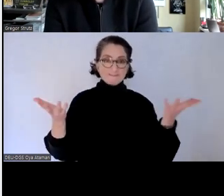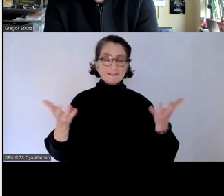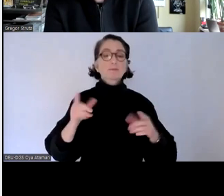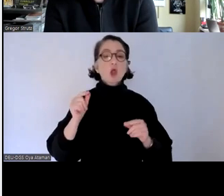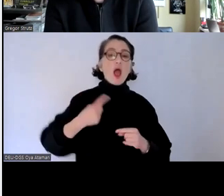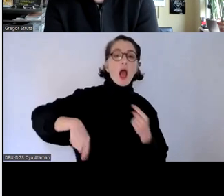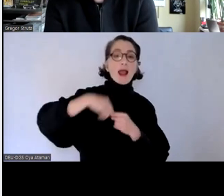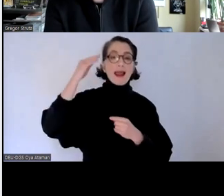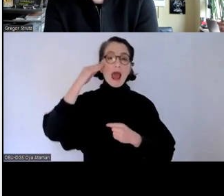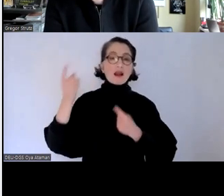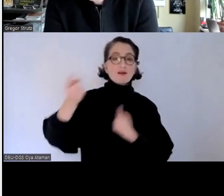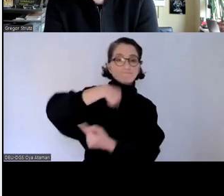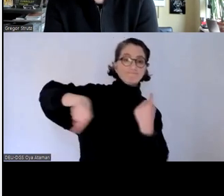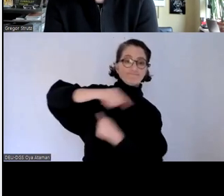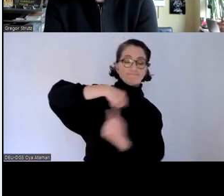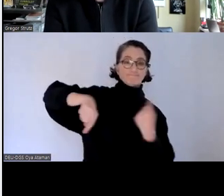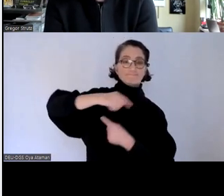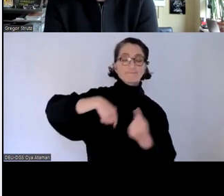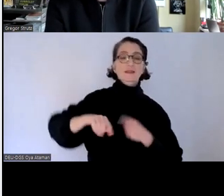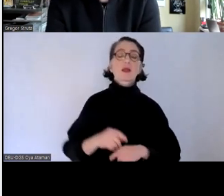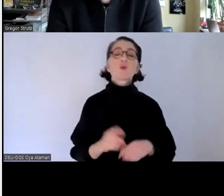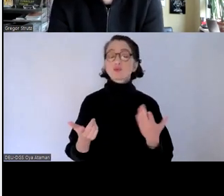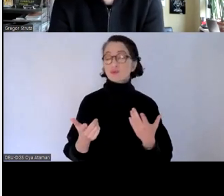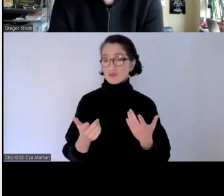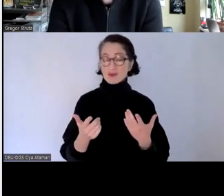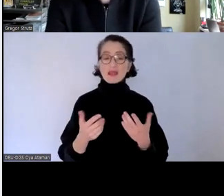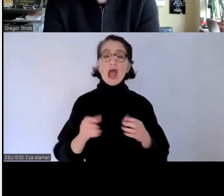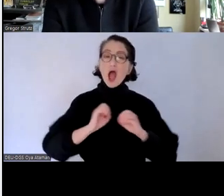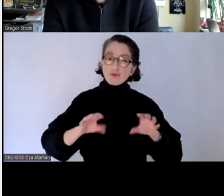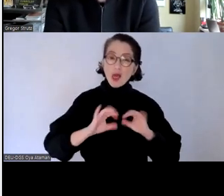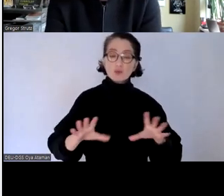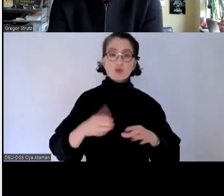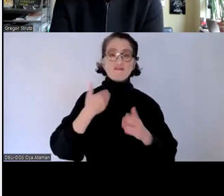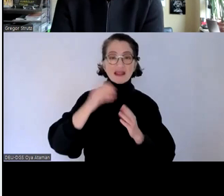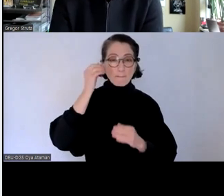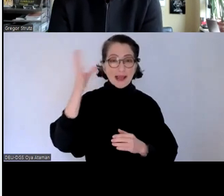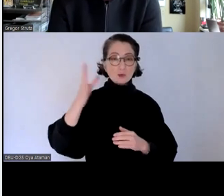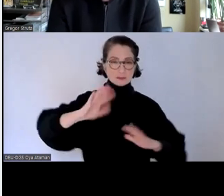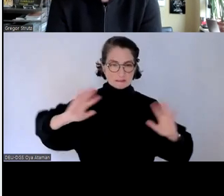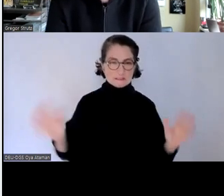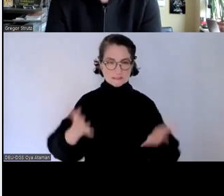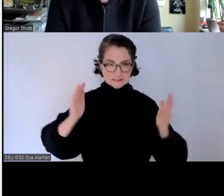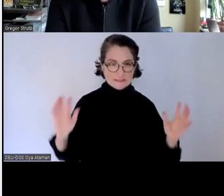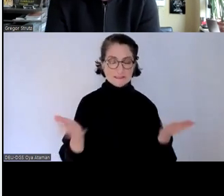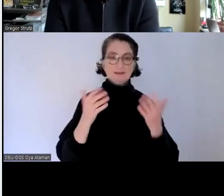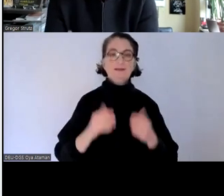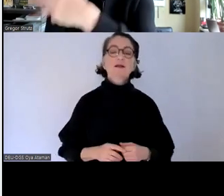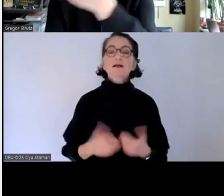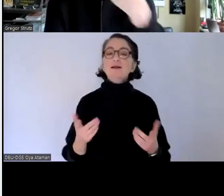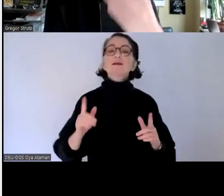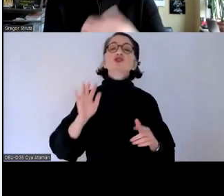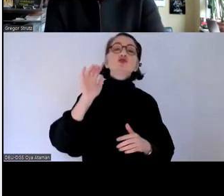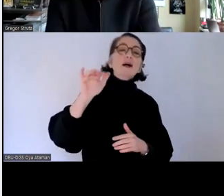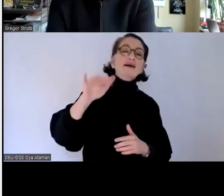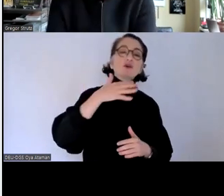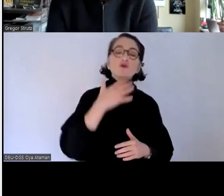das thema eben der aufklärung der weiterbildung zu stärken um am ende quasi